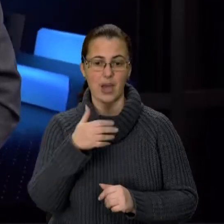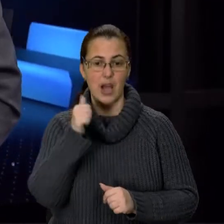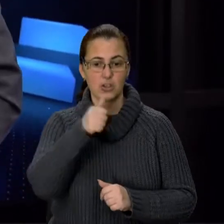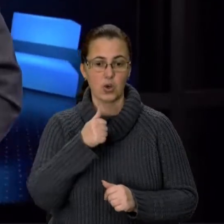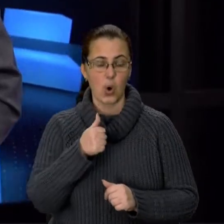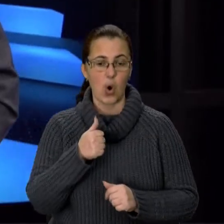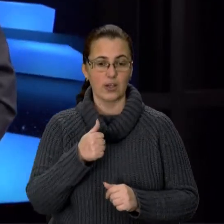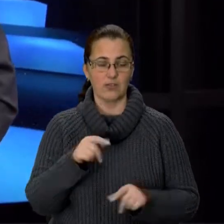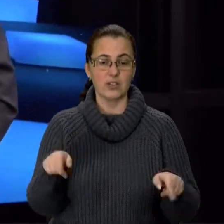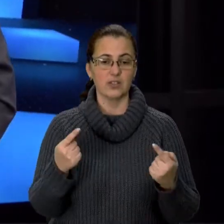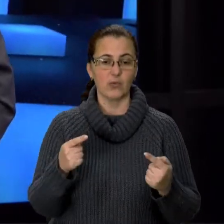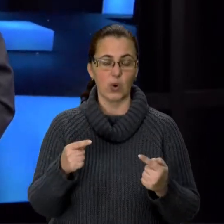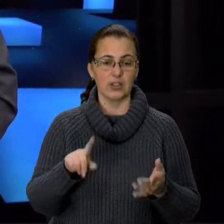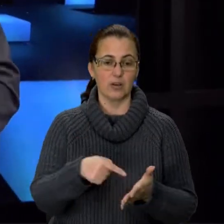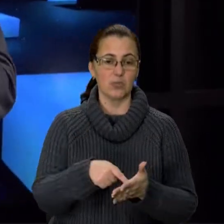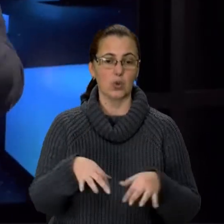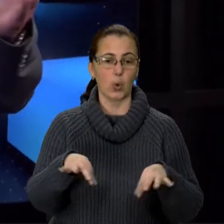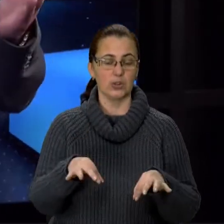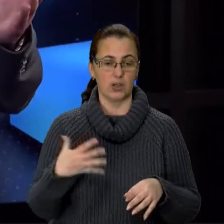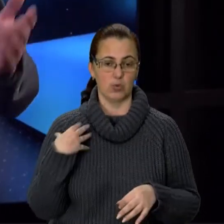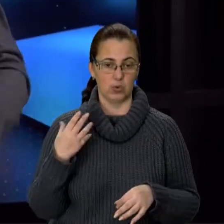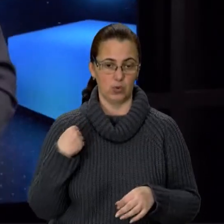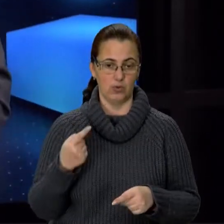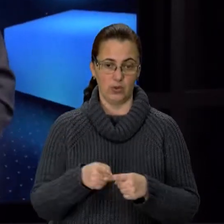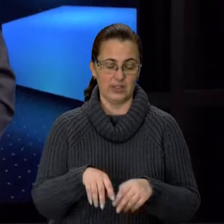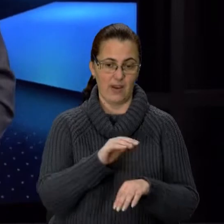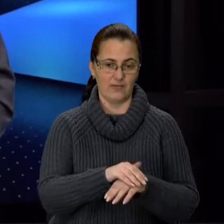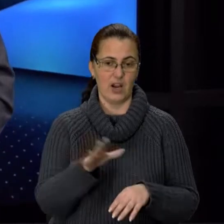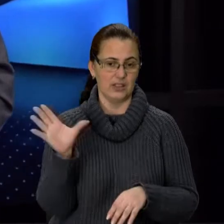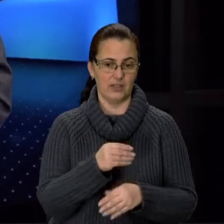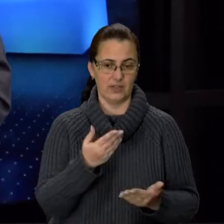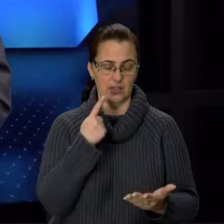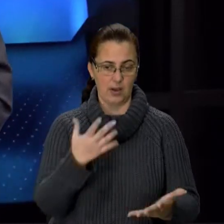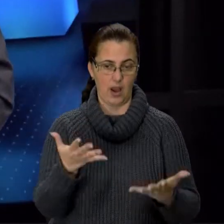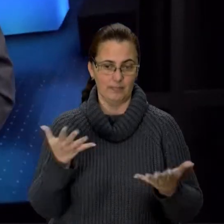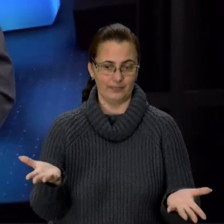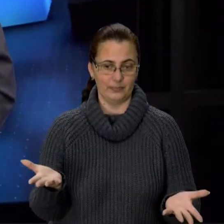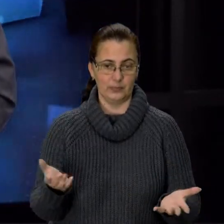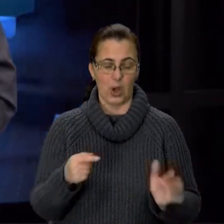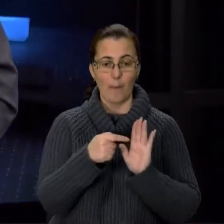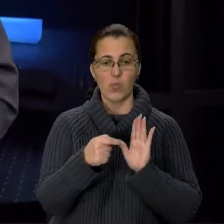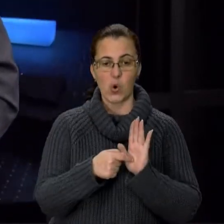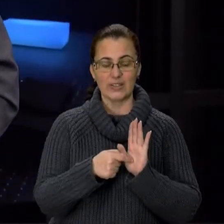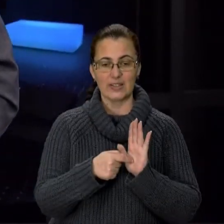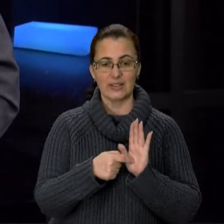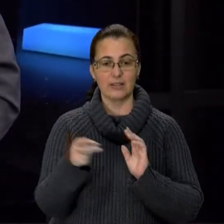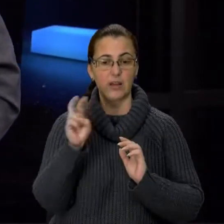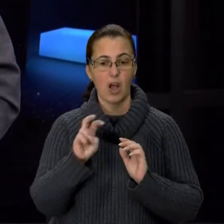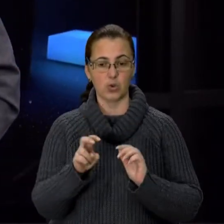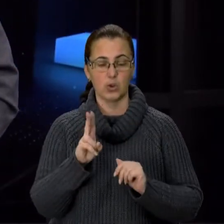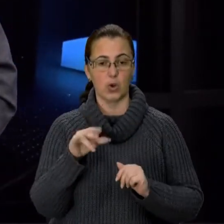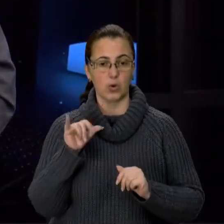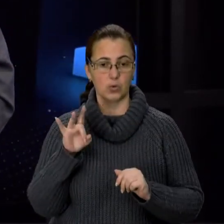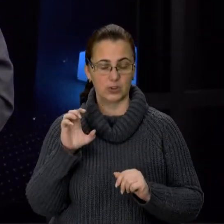створення комунального транспорту у Львові. Так? Ну, це ж всі факти, всі це бачать і читають. Поділіть її на курси доларів. А